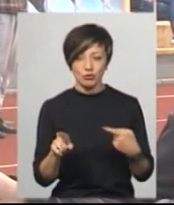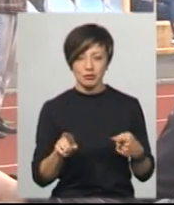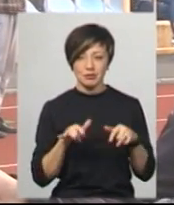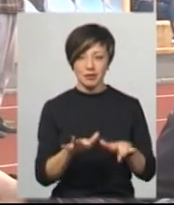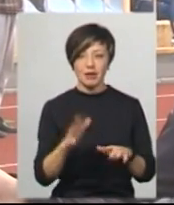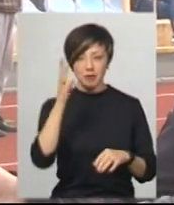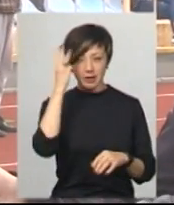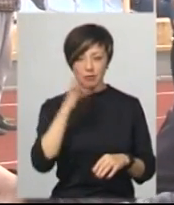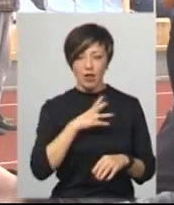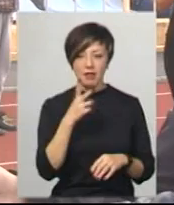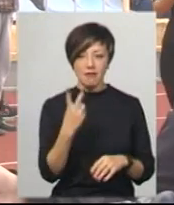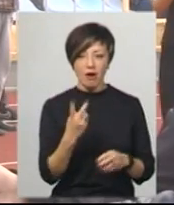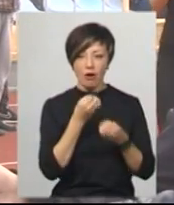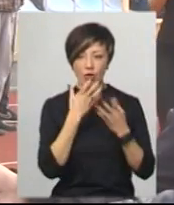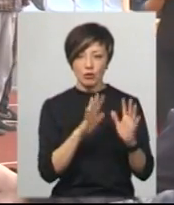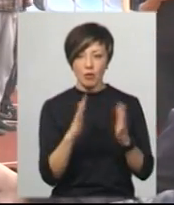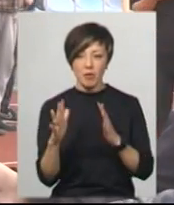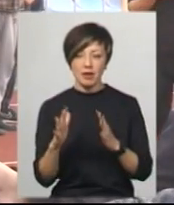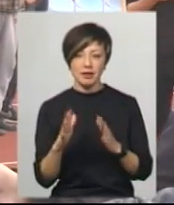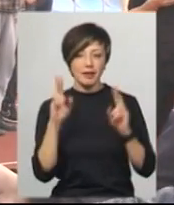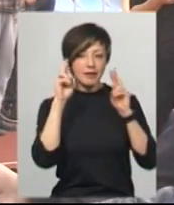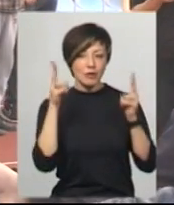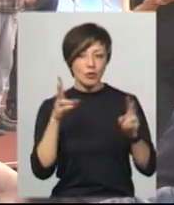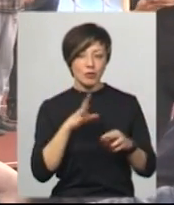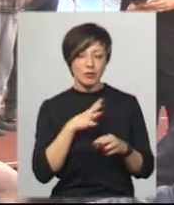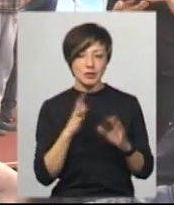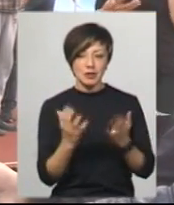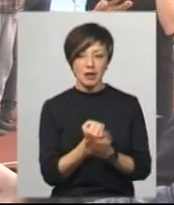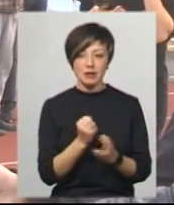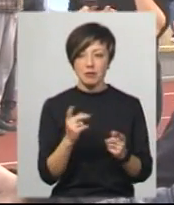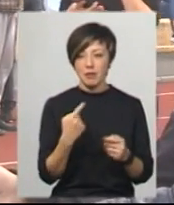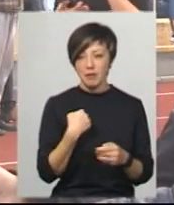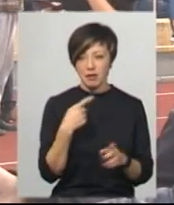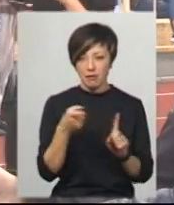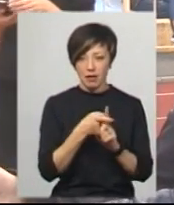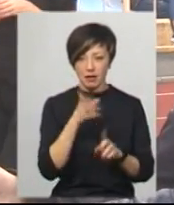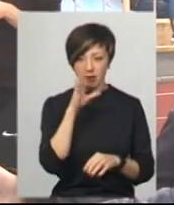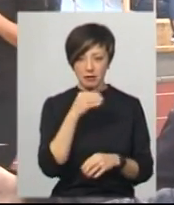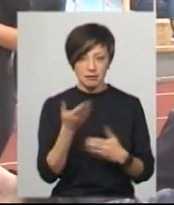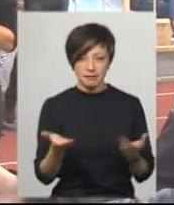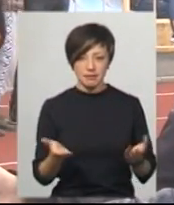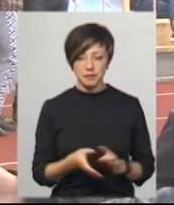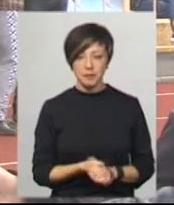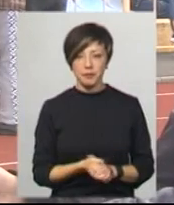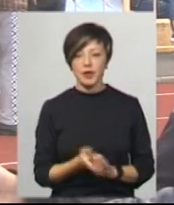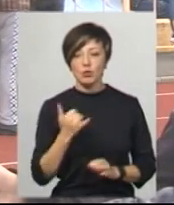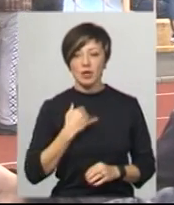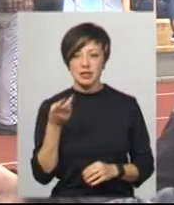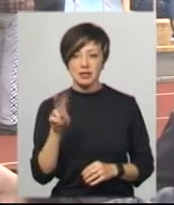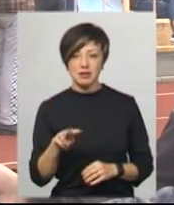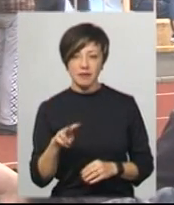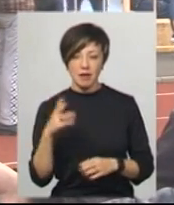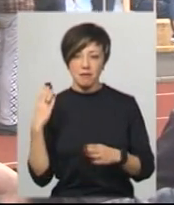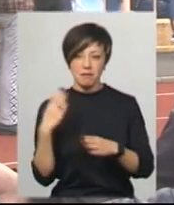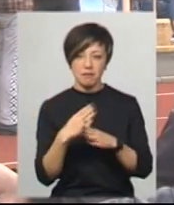Хмельницького було два хороших моменти, і невідомо, якби склалося, якби ми пропустили. Так що, ну і в нас дві перекладини,